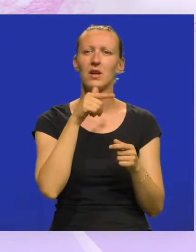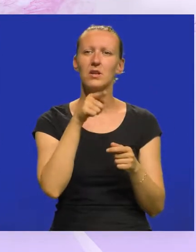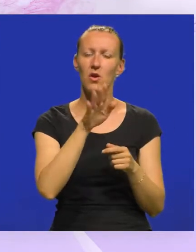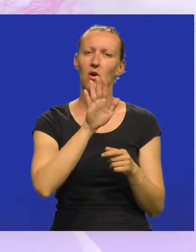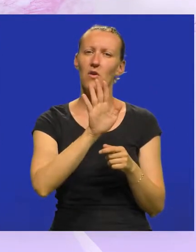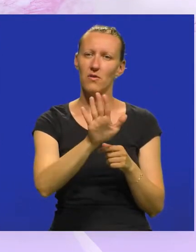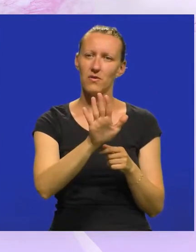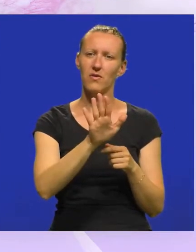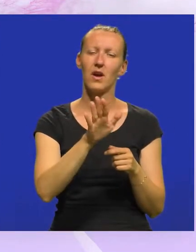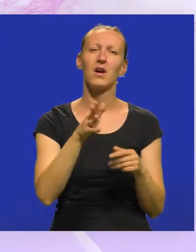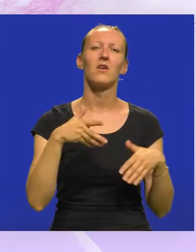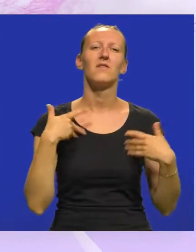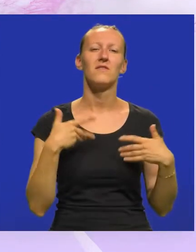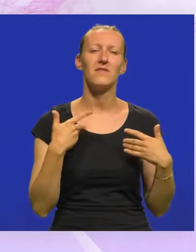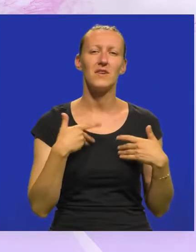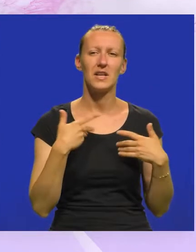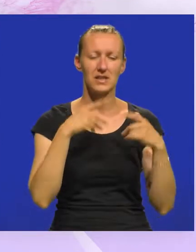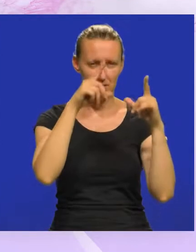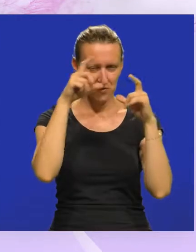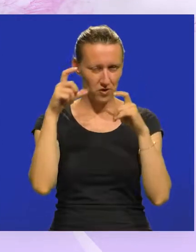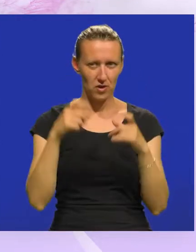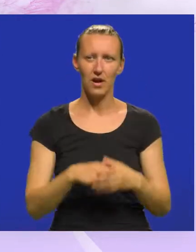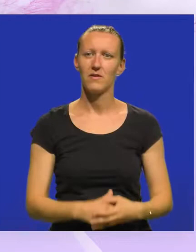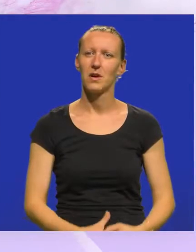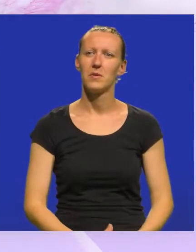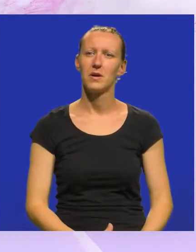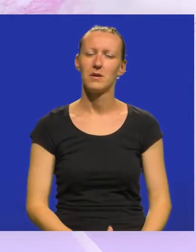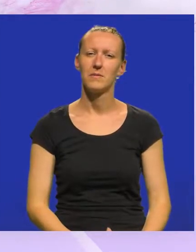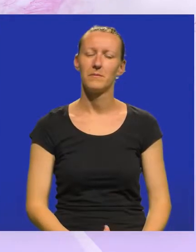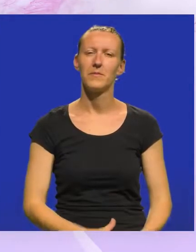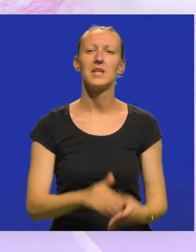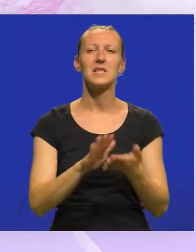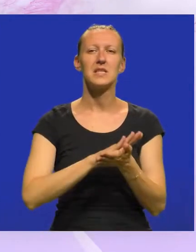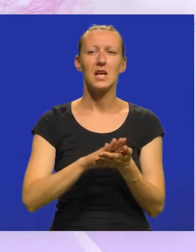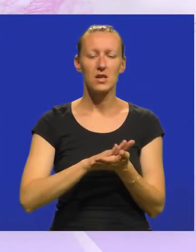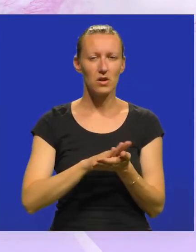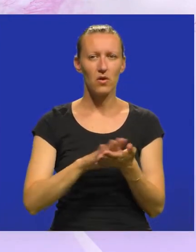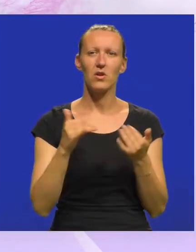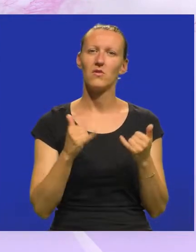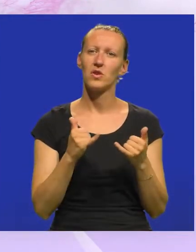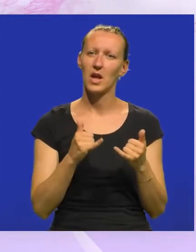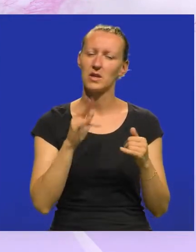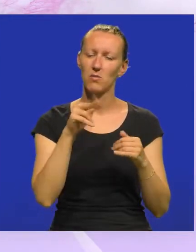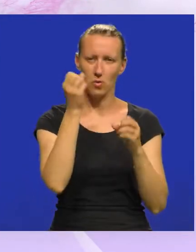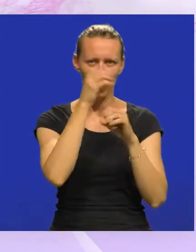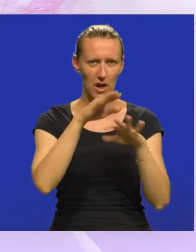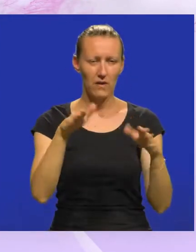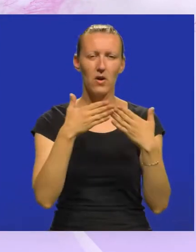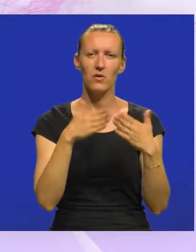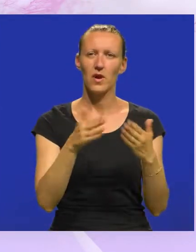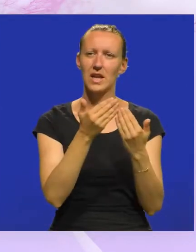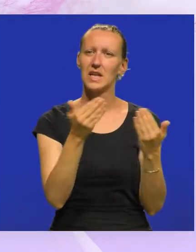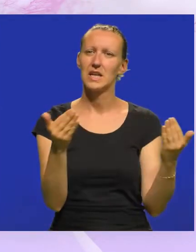to na ovaj način veselim fotografijama. Sa zadovoljstvom danas mogu najaviti